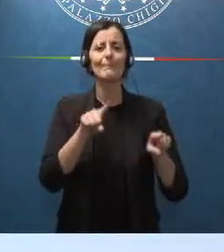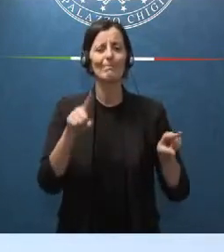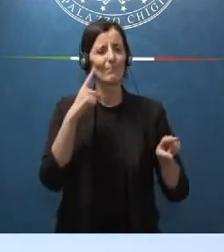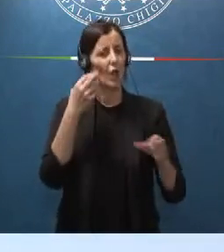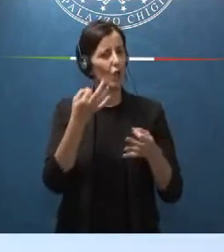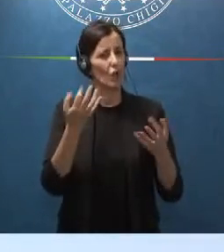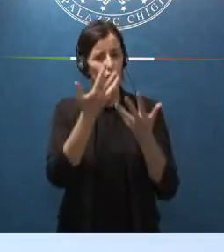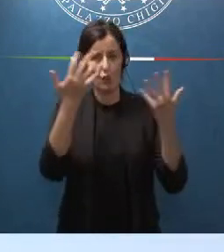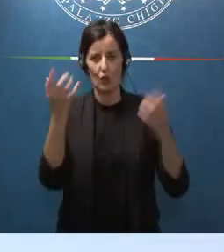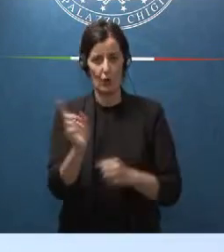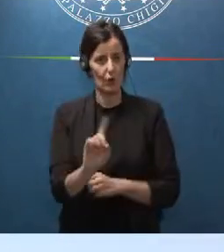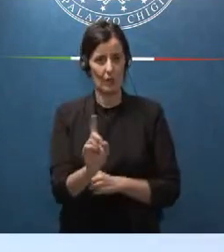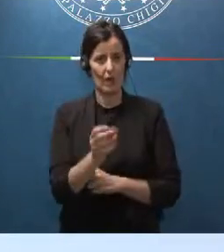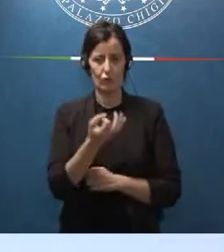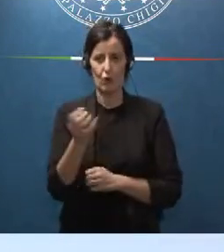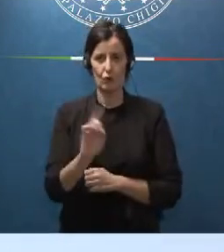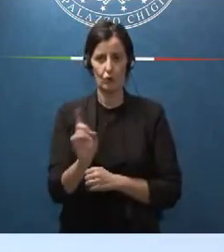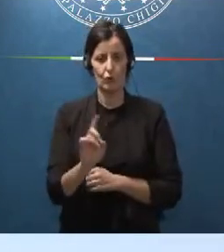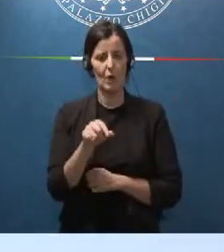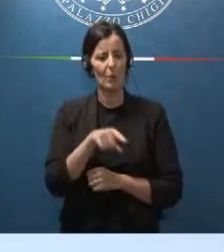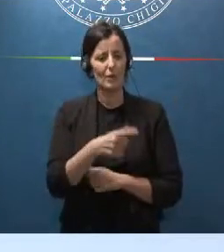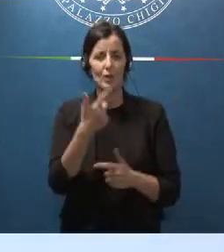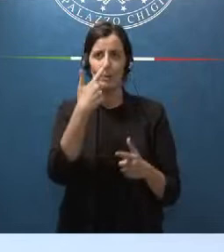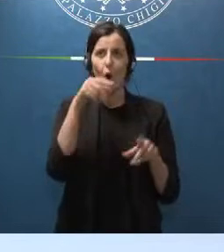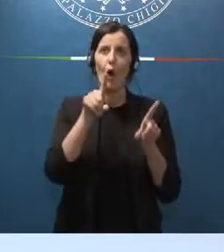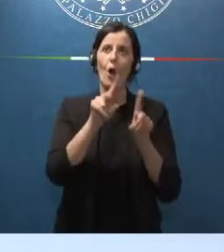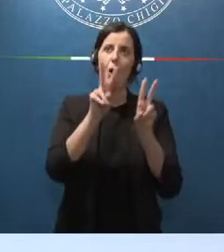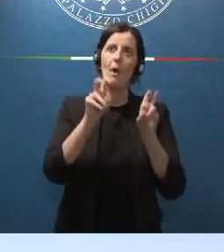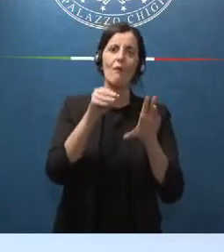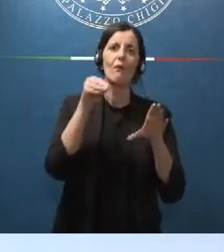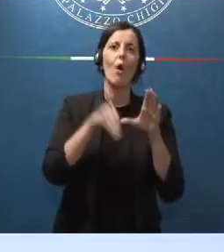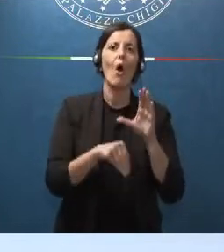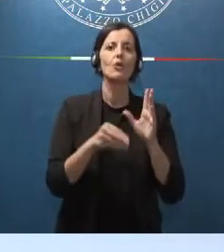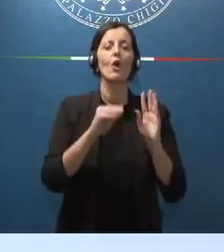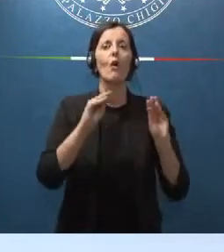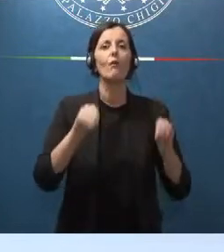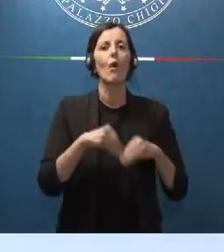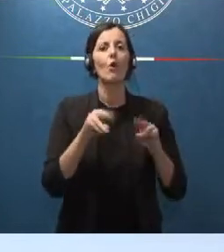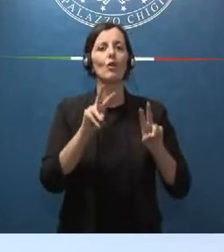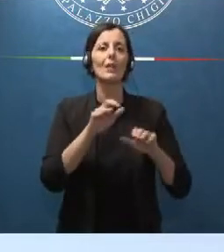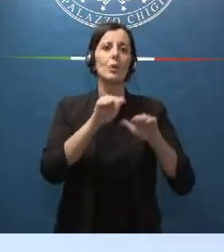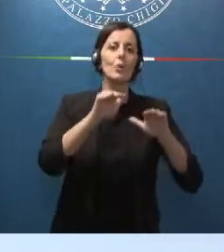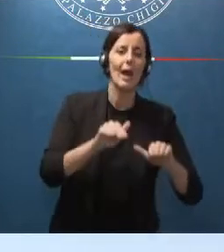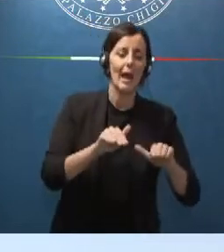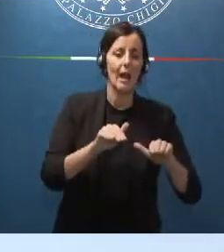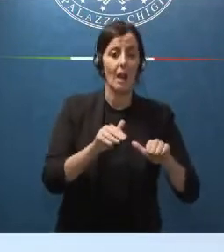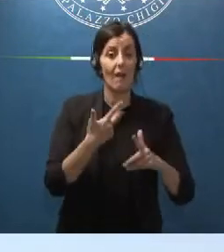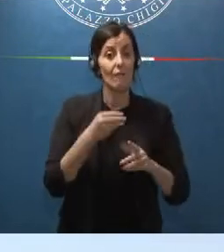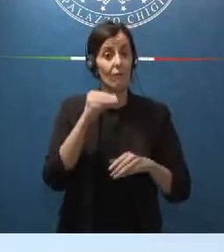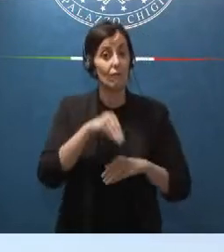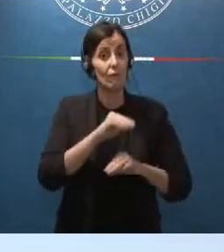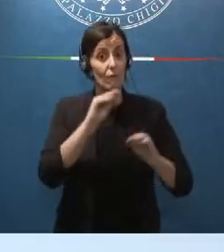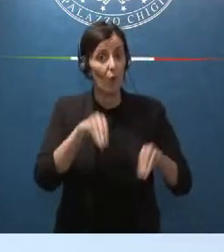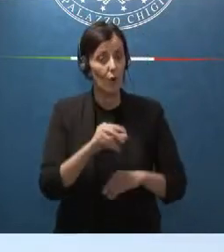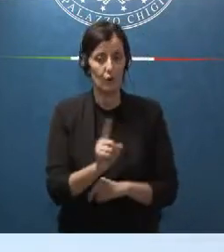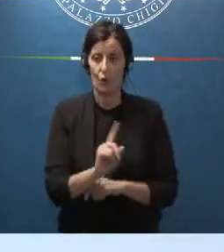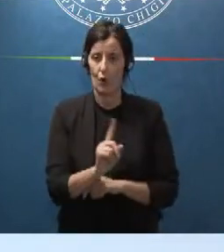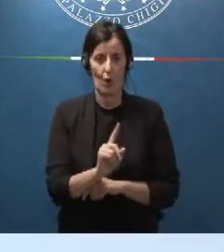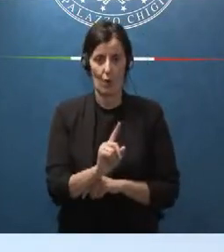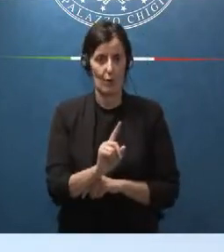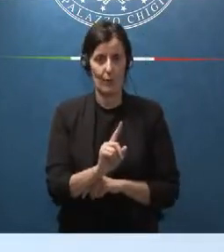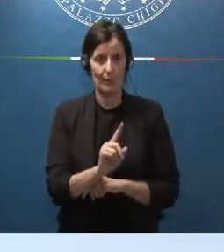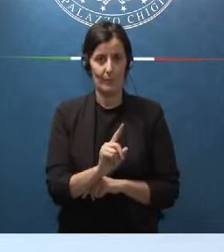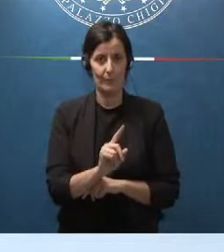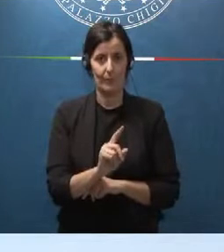questo vuoto di tutela che si realizzerebbe e che vuoto non è affatto, perché l'arsenale